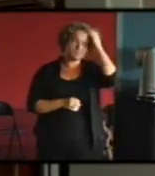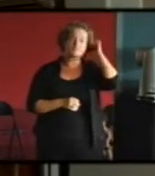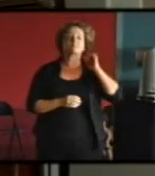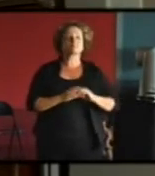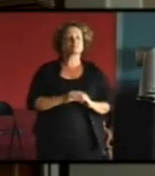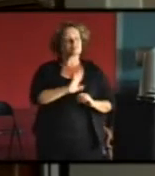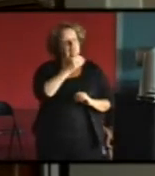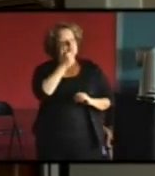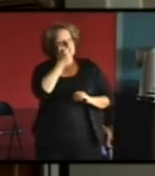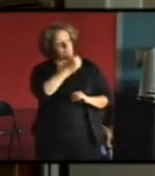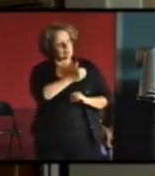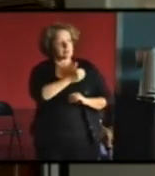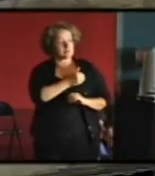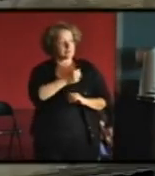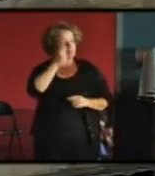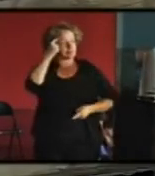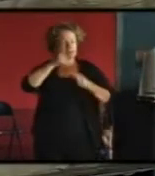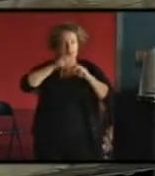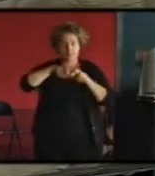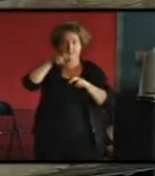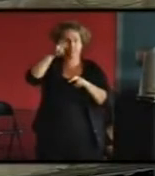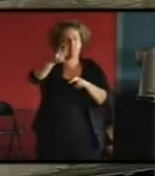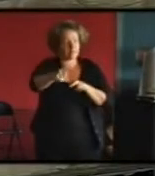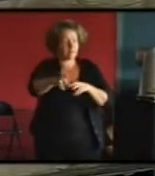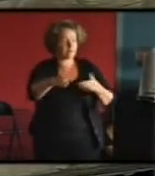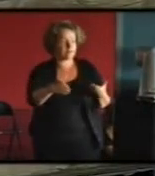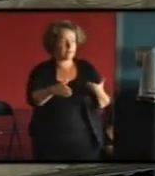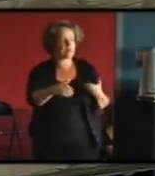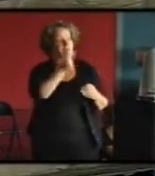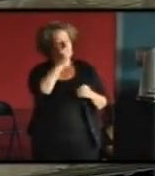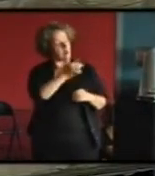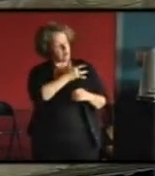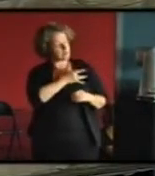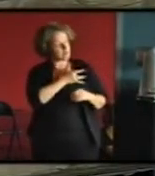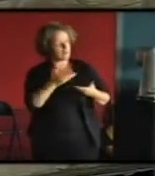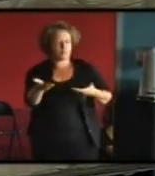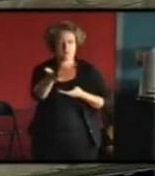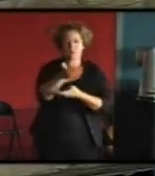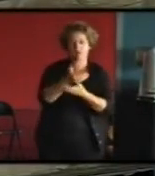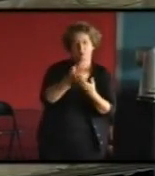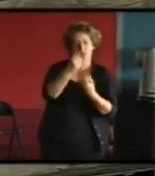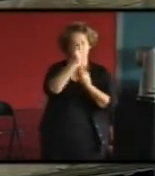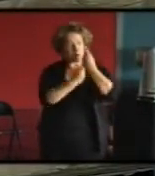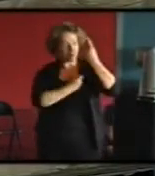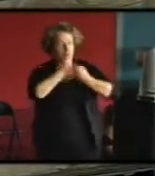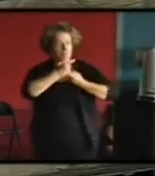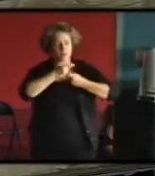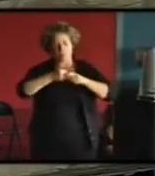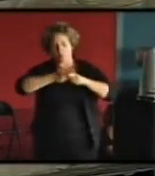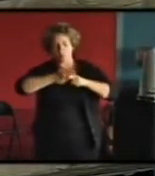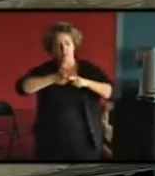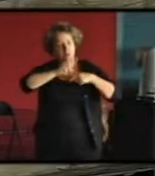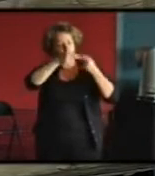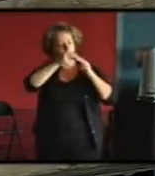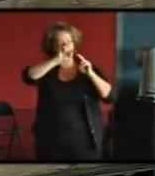merci vous anticipez un peu sur des messages très bien on pose dans ce premier débat des tas de questions qu'on va continuer à creuser dans la suite de la journée est-ce qu d'autres